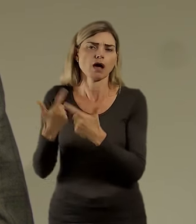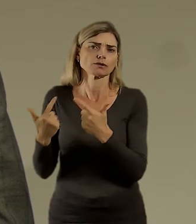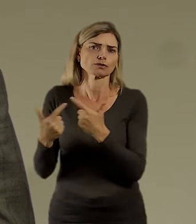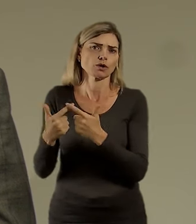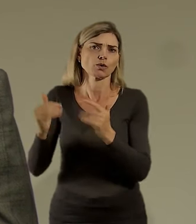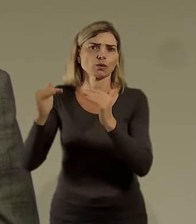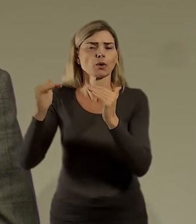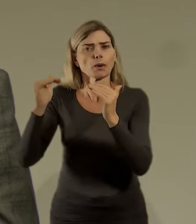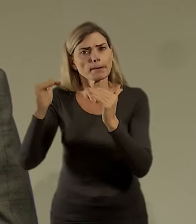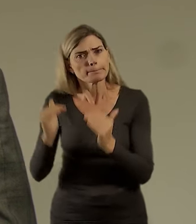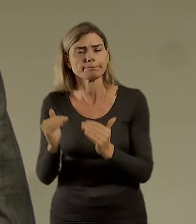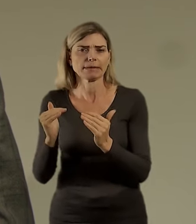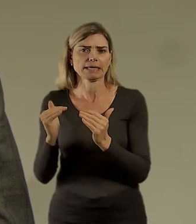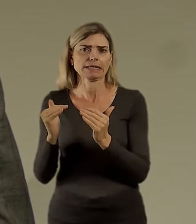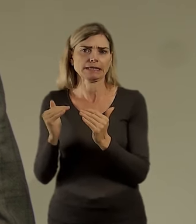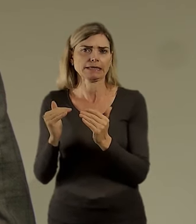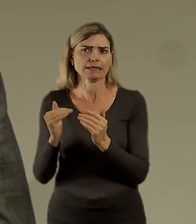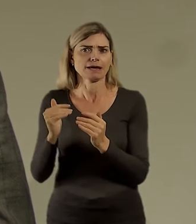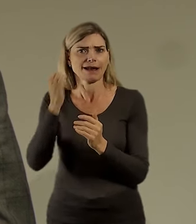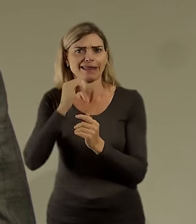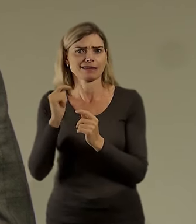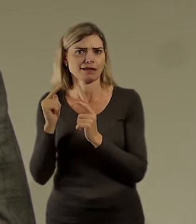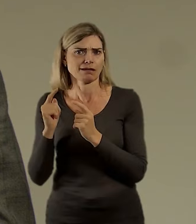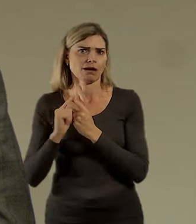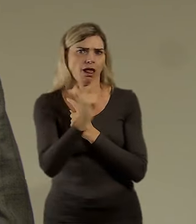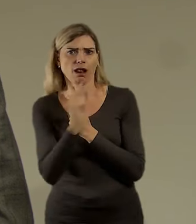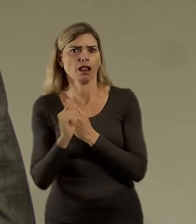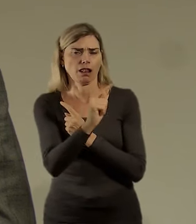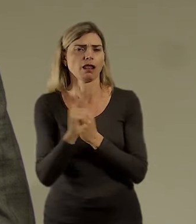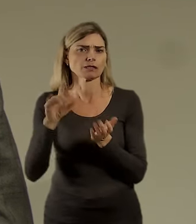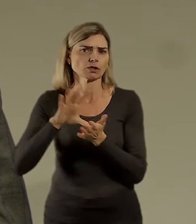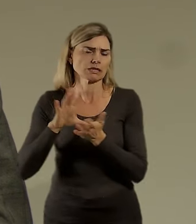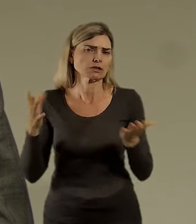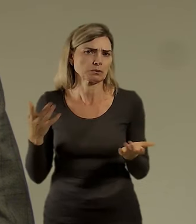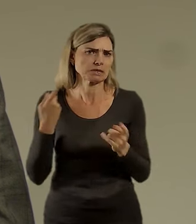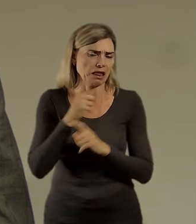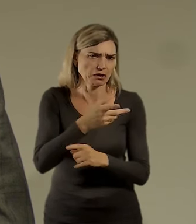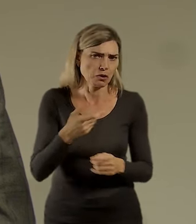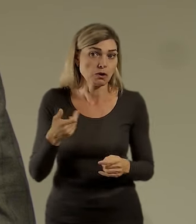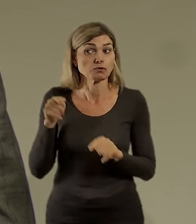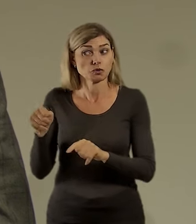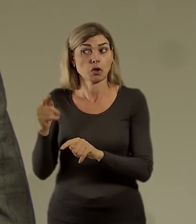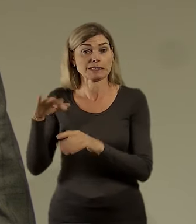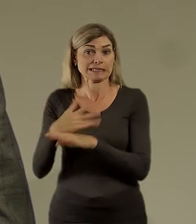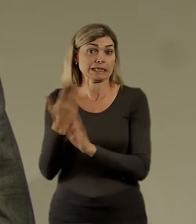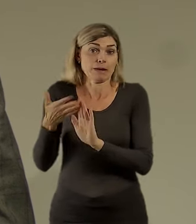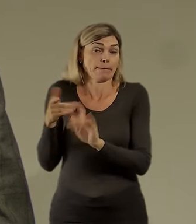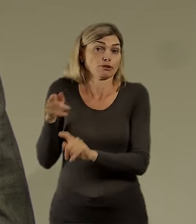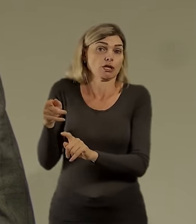méně minutové město. Tak to si myslím, že bude asi největší výzva tady do budoucna jako